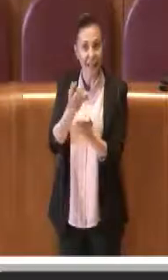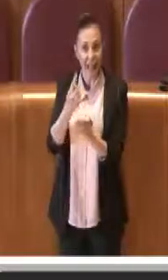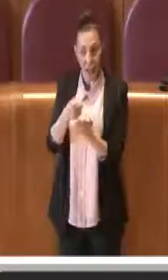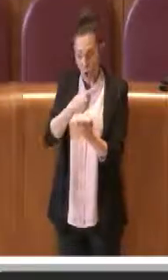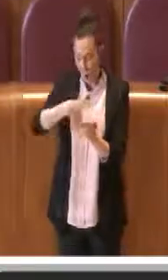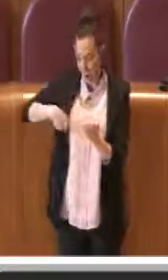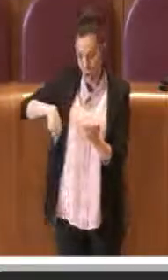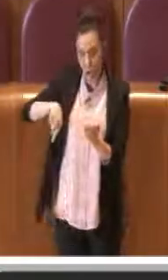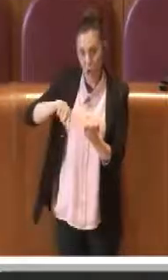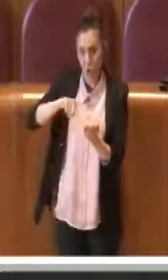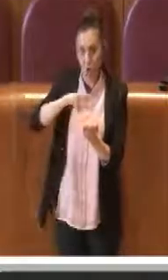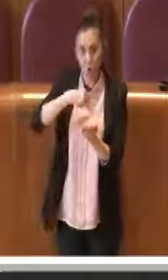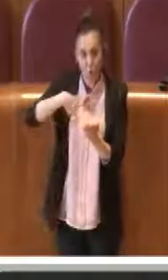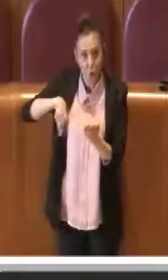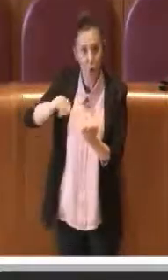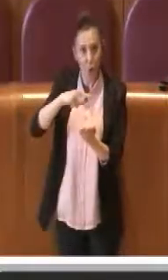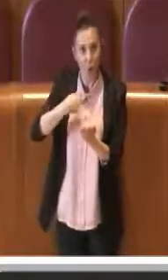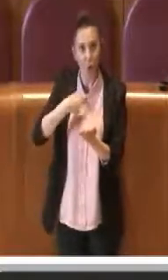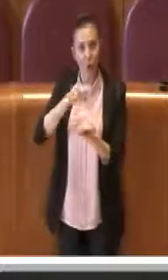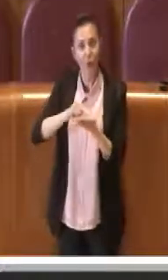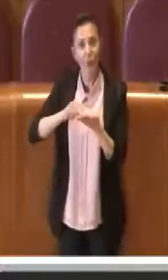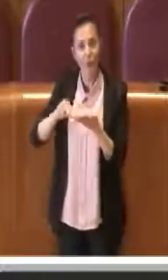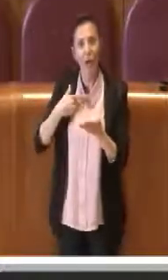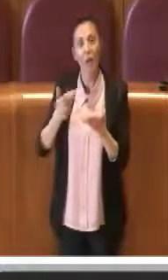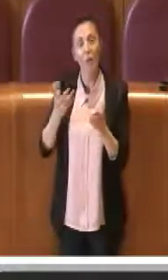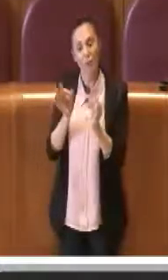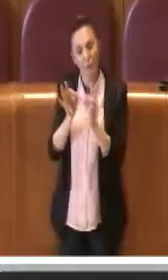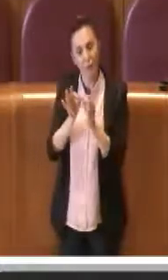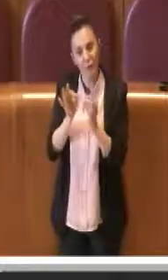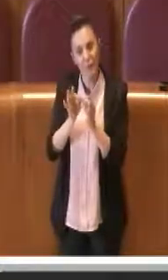noi voteremo favorevolmente la mozione grazie